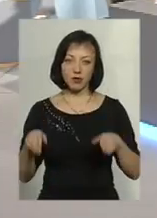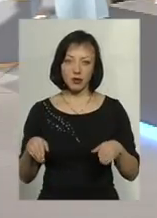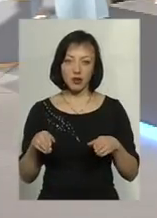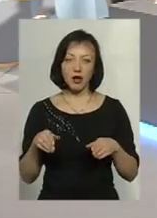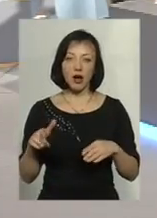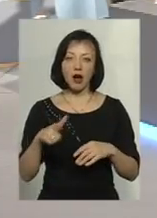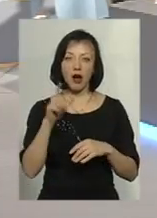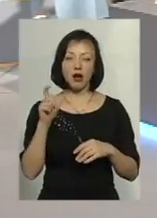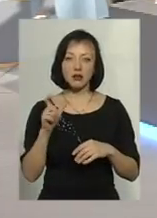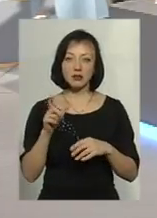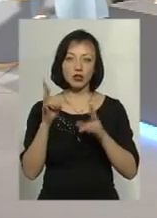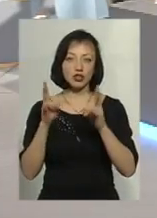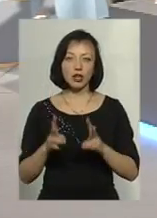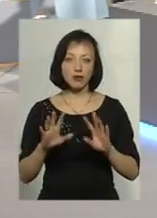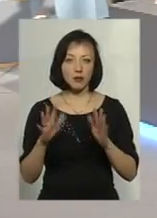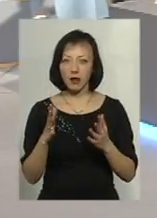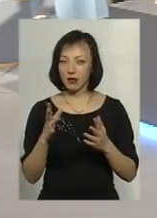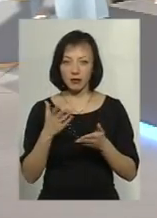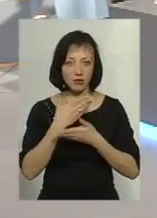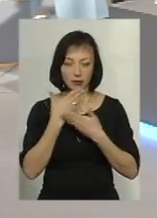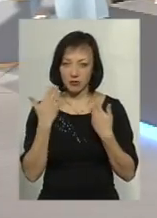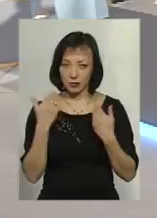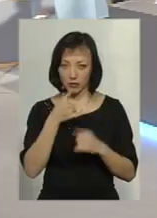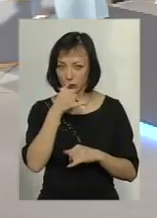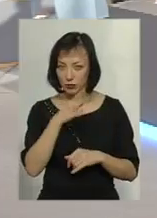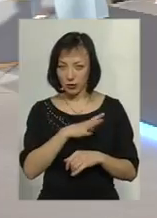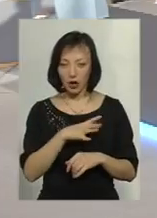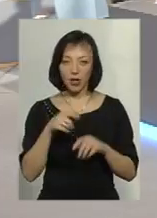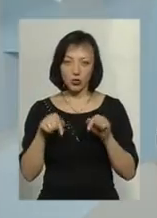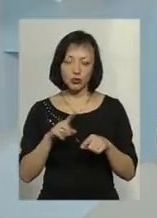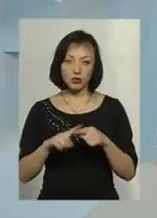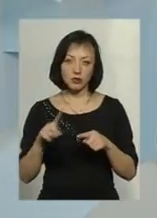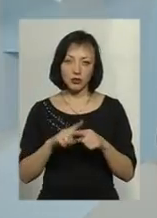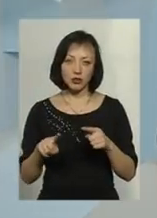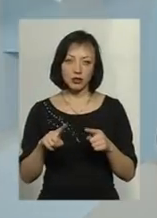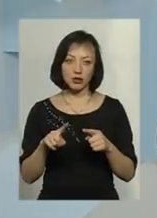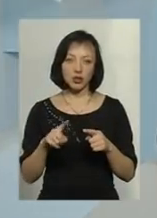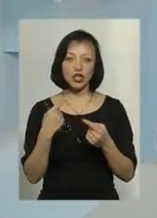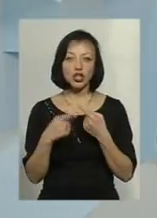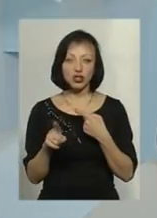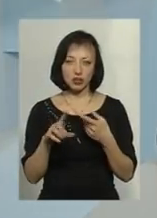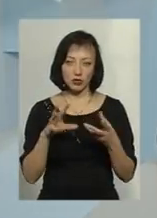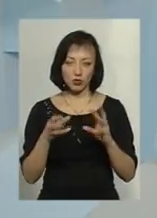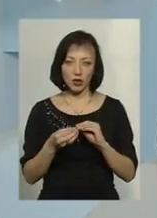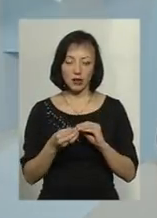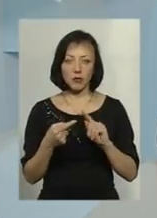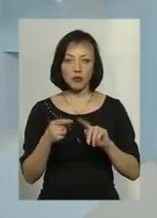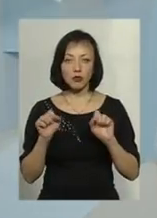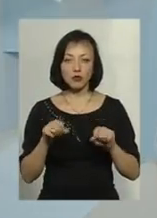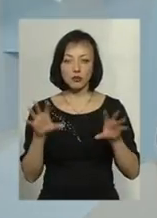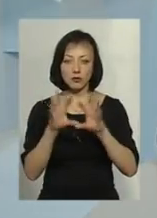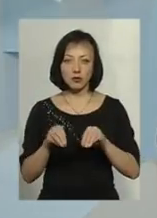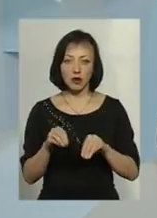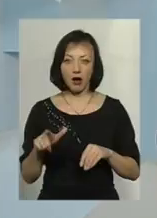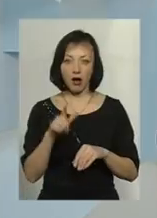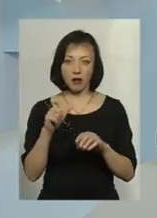до нещасного випадку не дійде. Скоріше, тут ефект інший. Ну, по-перше, може затухнути